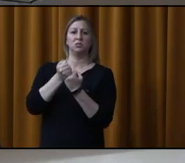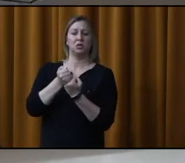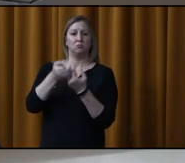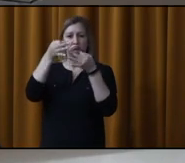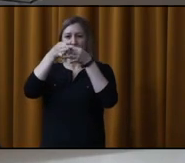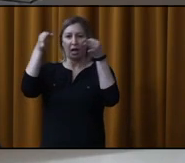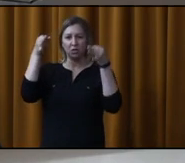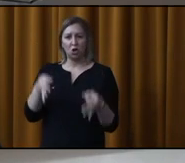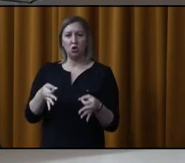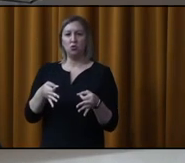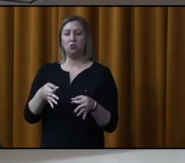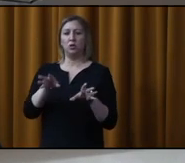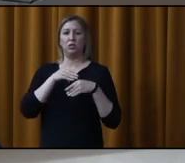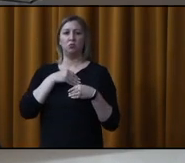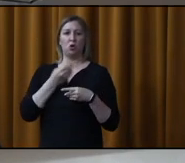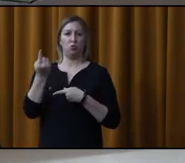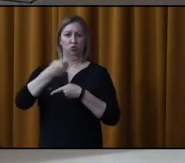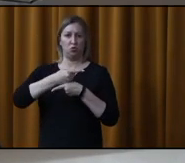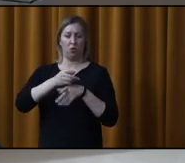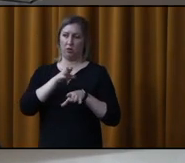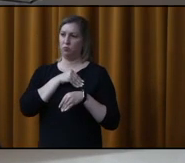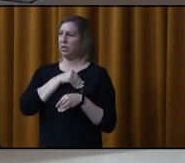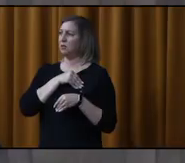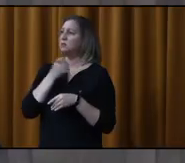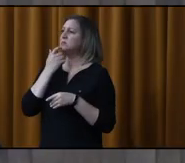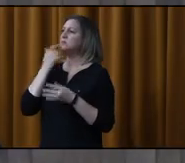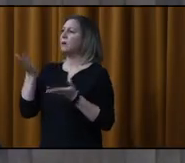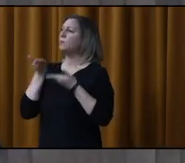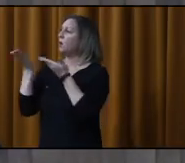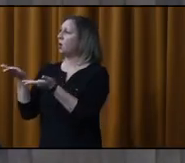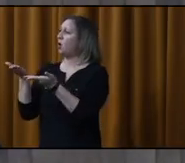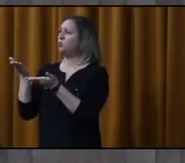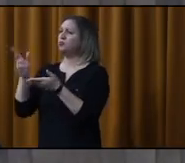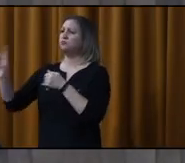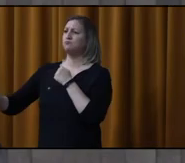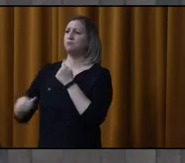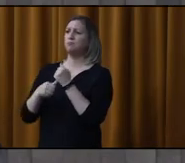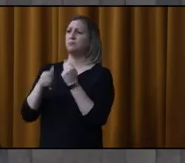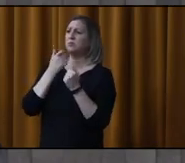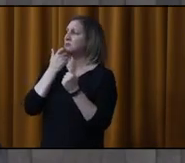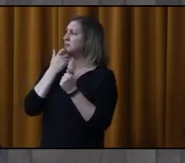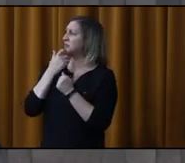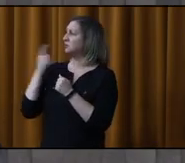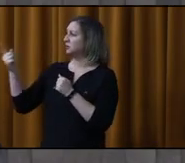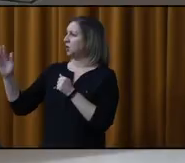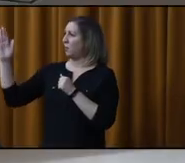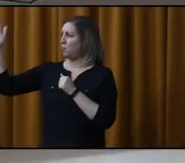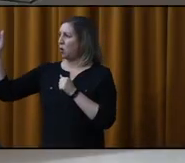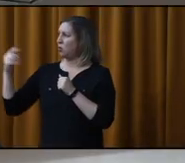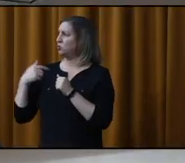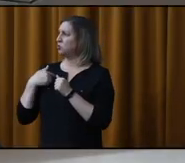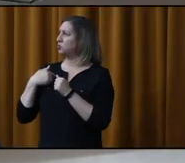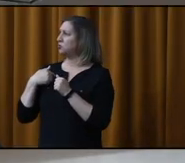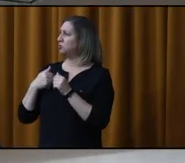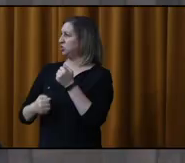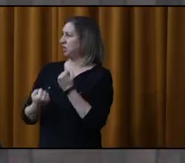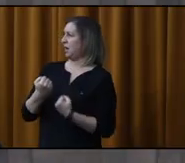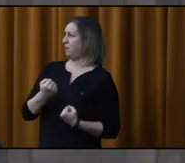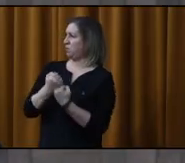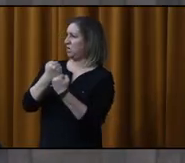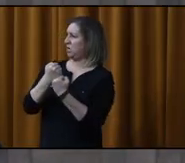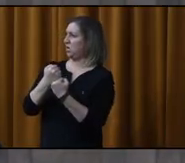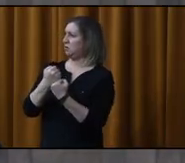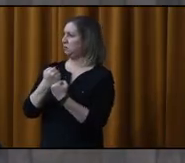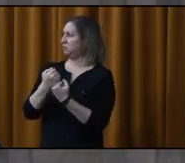'adopter l'ordre du jour, tant qu'à présenter. Merci. J'ai besoin d'un proposeur et d'un appuyeur. Merci. Je vous remercie, mon j'appuie. Merci.